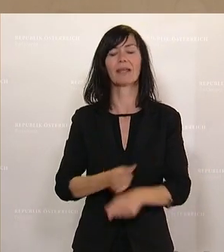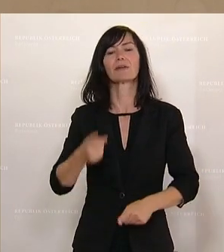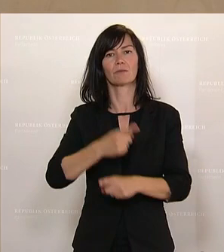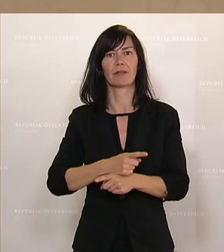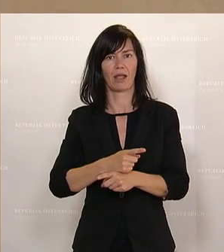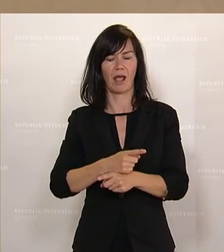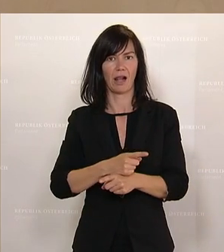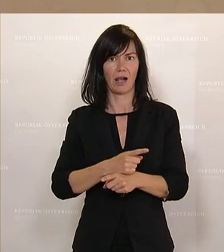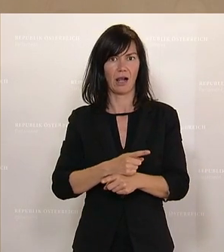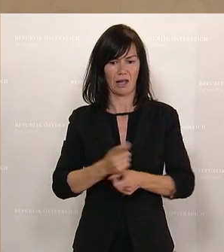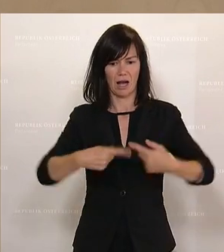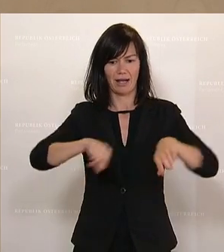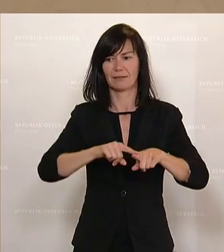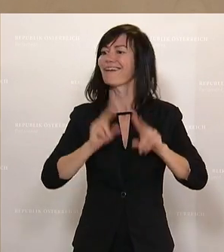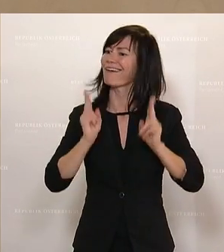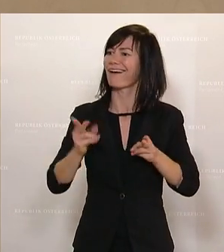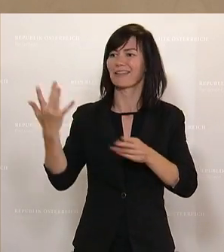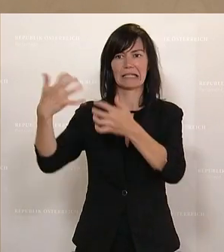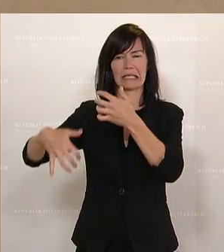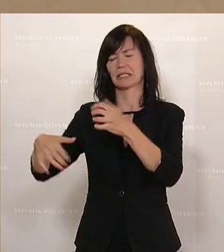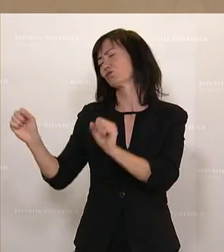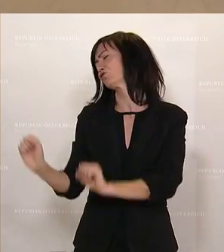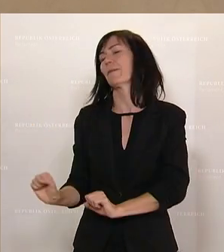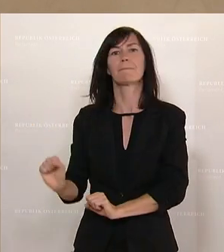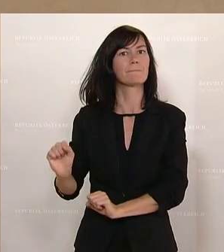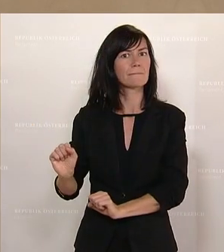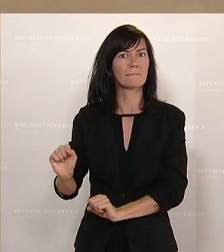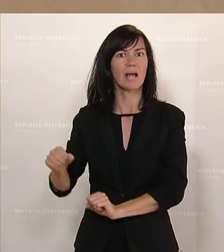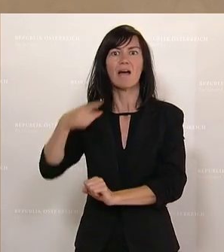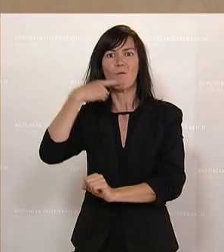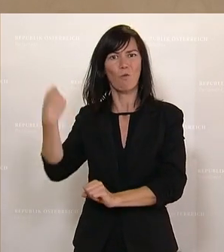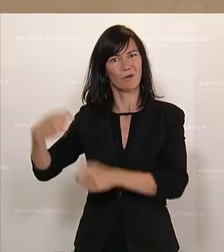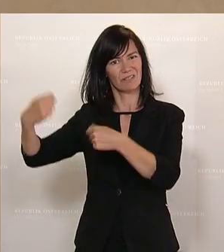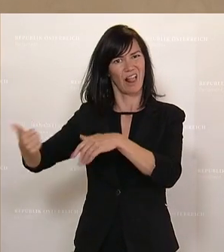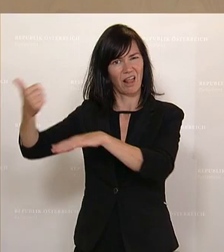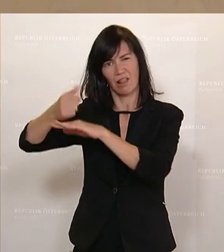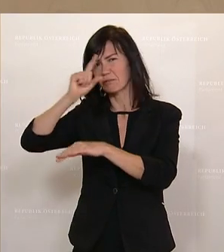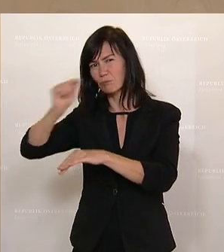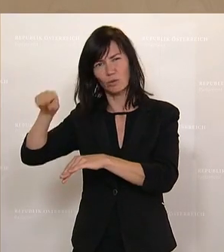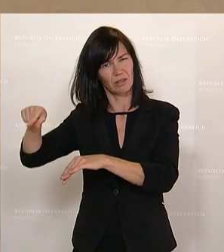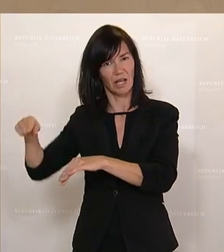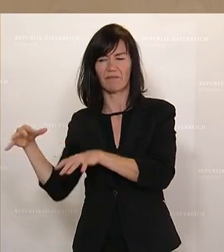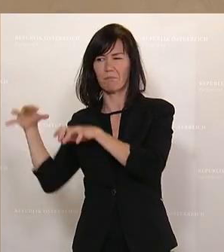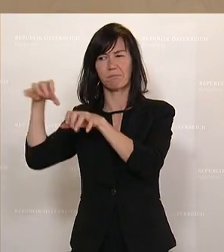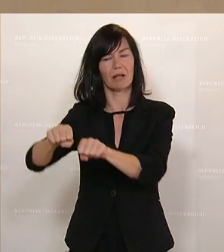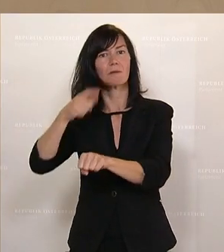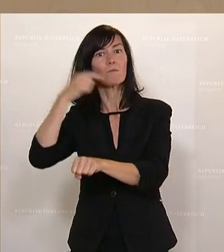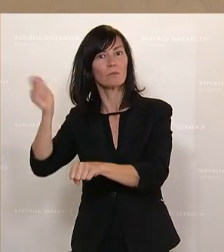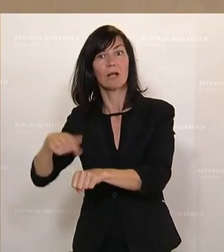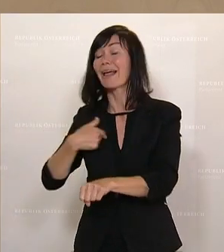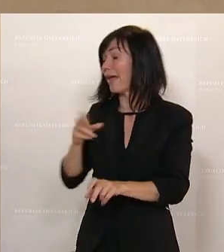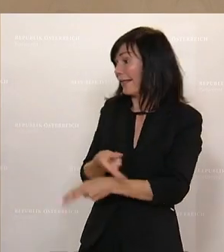Krieg, den Putins Russland in der Ukraine führt, weder eingreifen